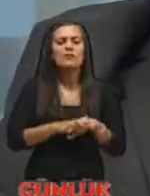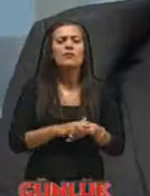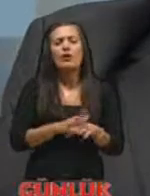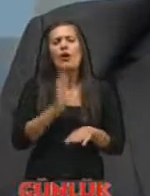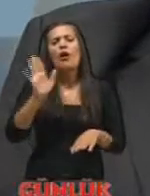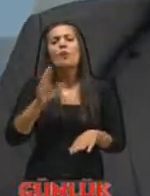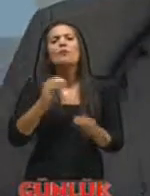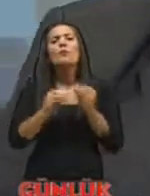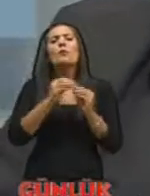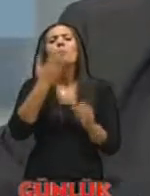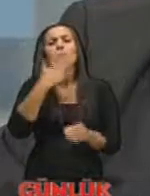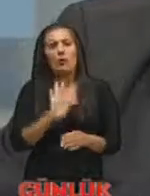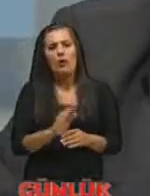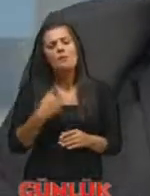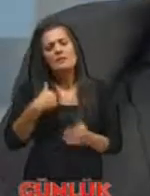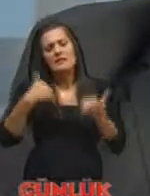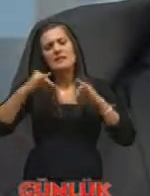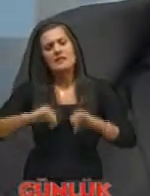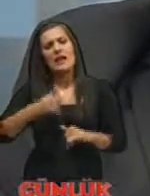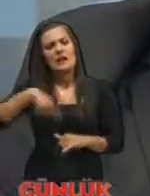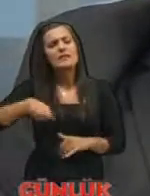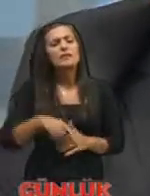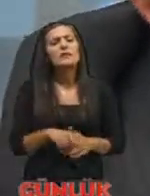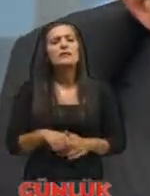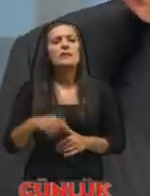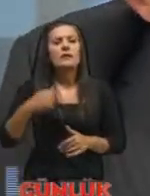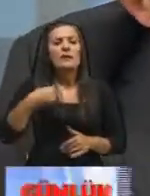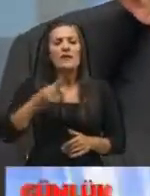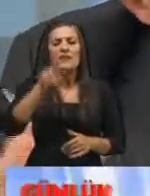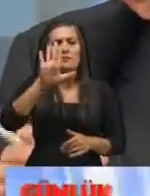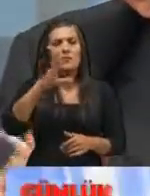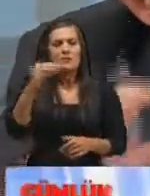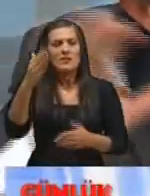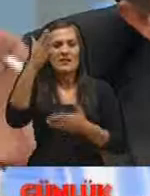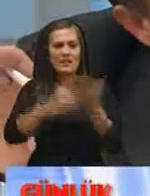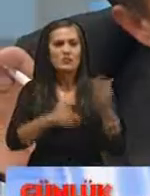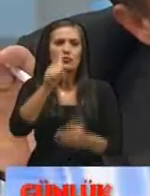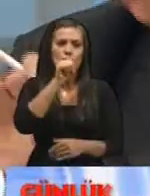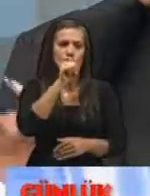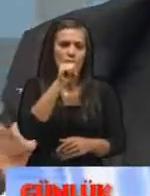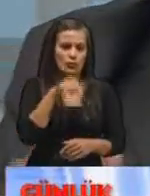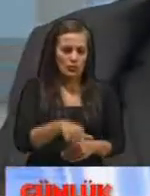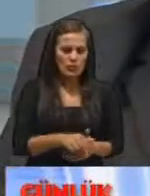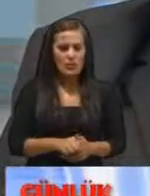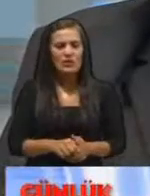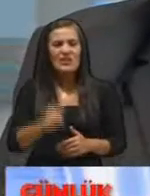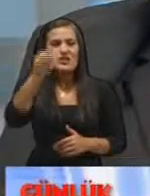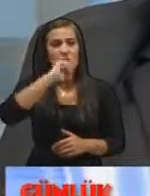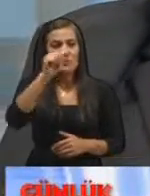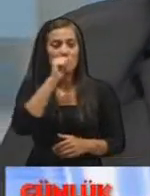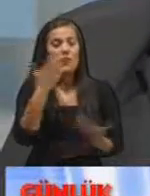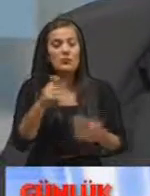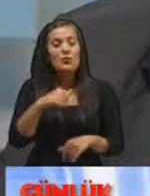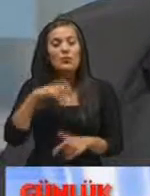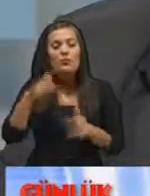hiç çok rahat olun en azından biz rahatız o açıdan şöyle bu 75 milyonun yarısı dediğim gibi içme suyu amaçlı aslında proje